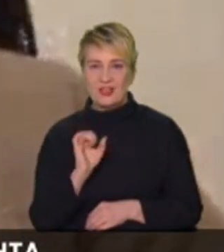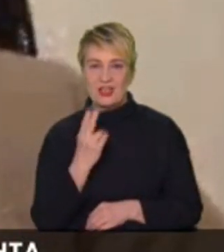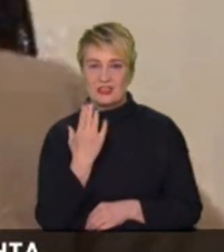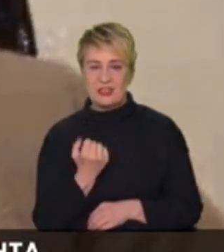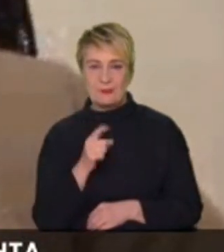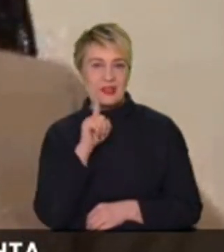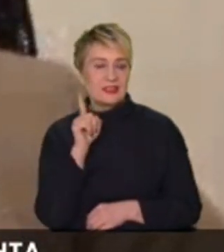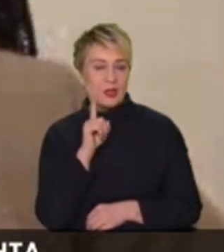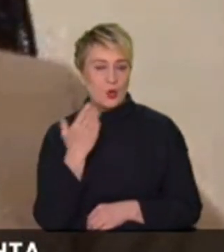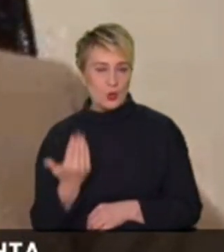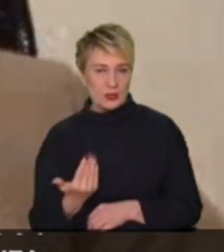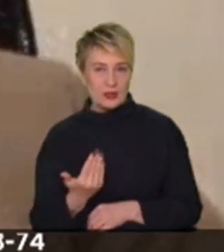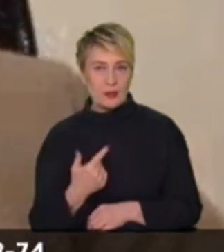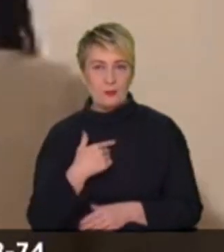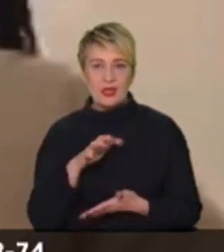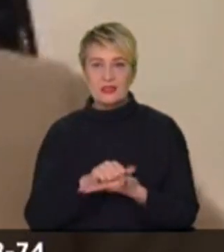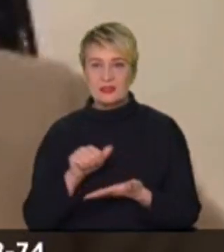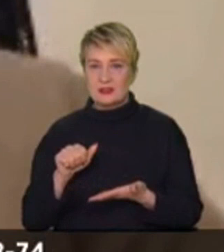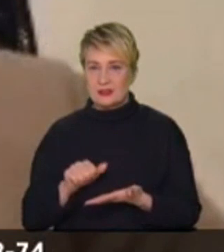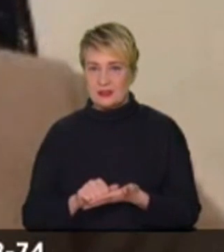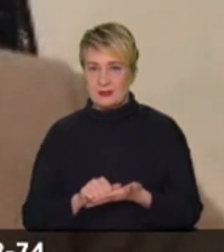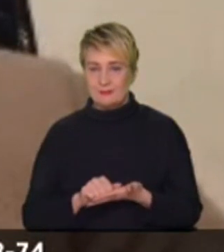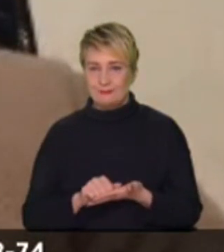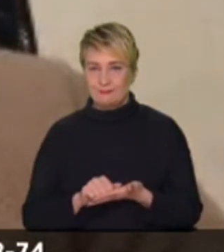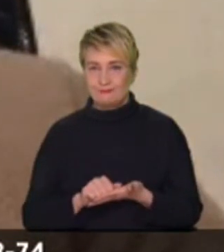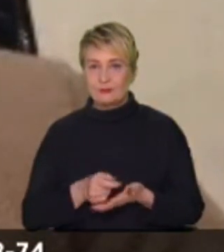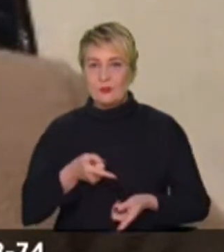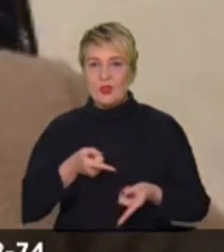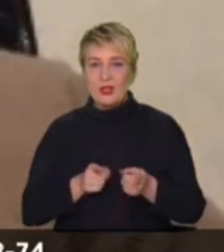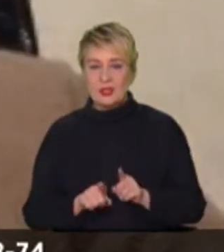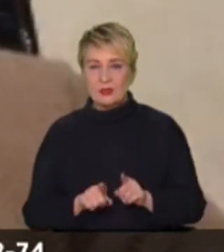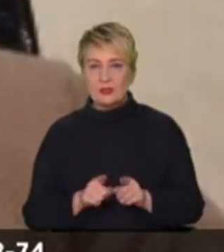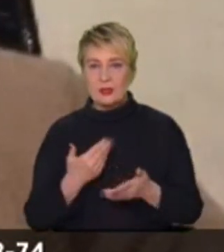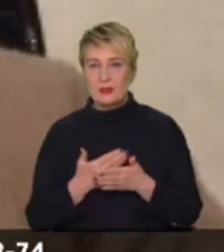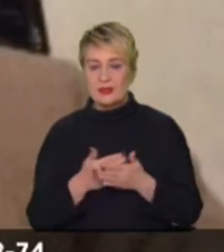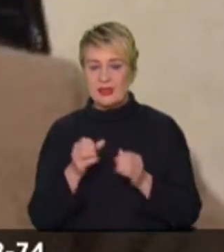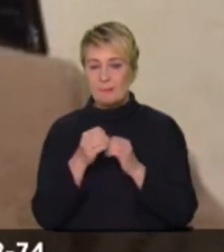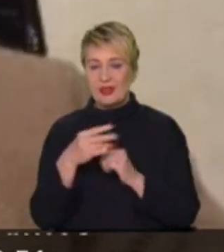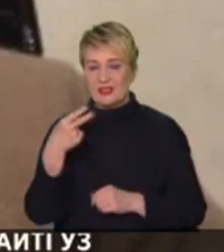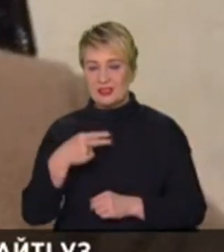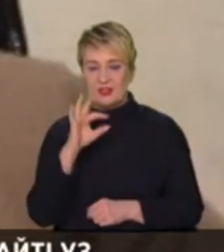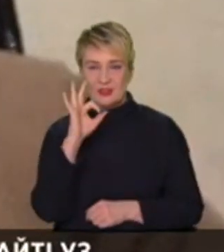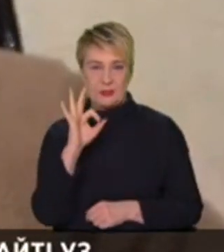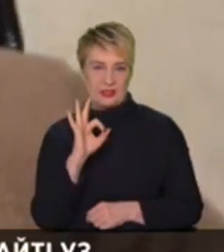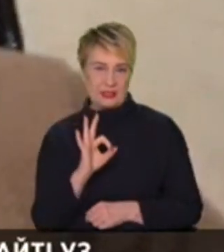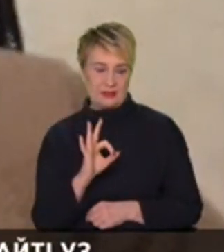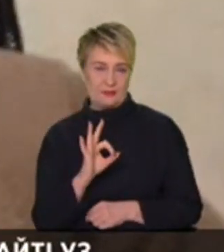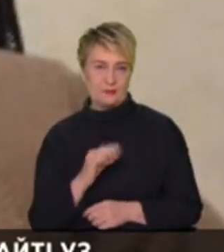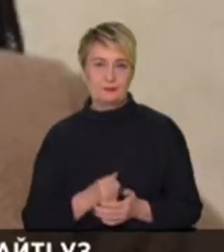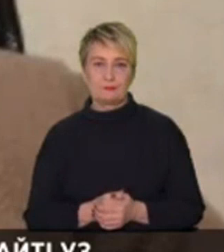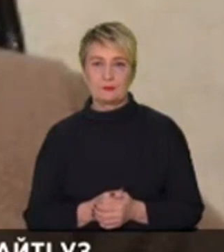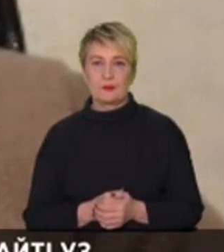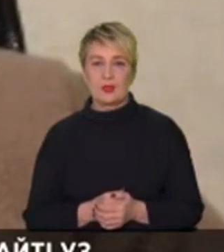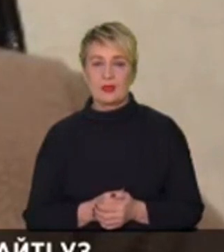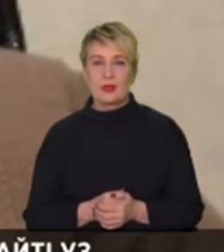зелену чечевицу, так як ми займаємося органіческим зимоведелем, у нас ее порядка 15-20% від сівооборота. Тобто,